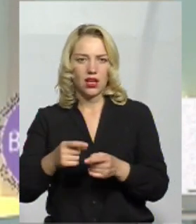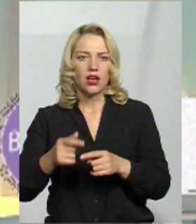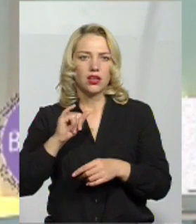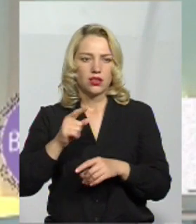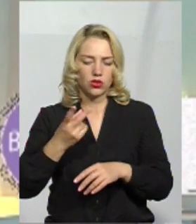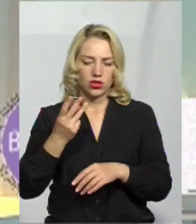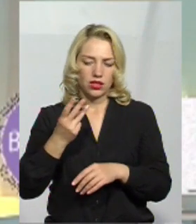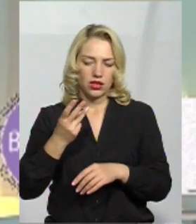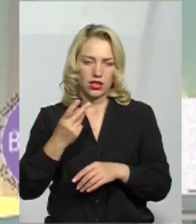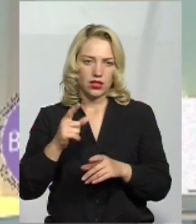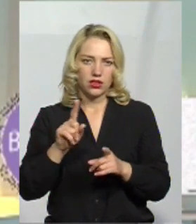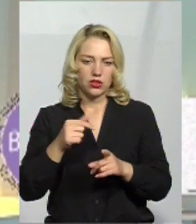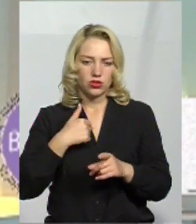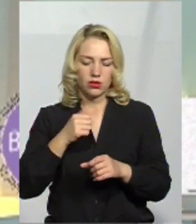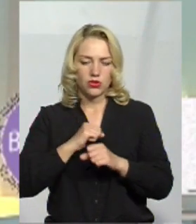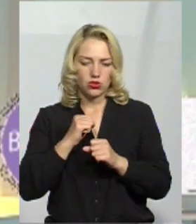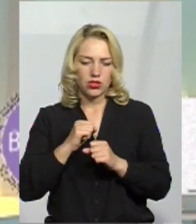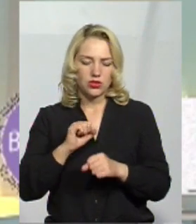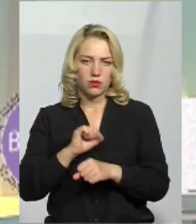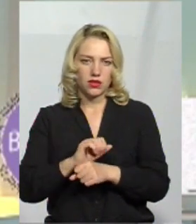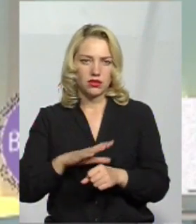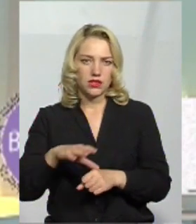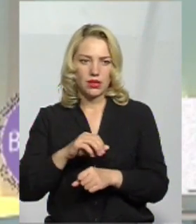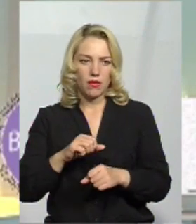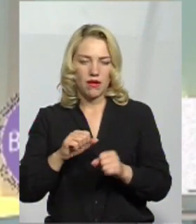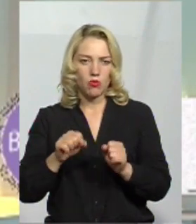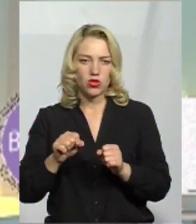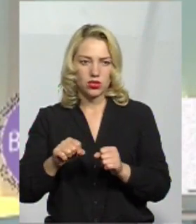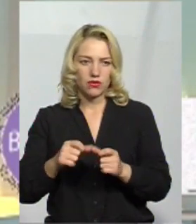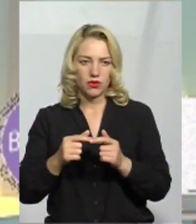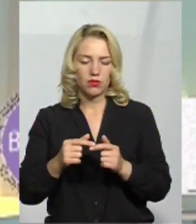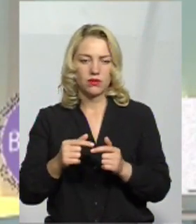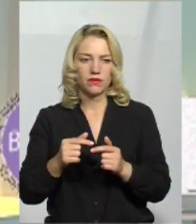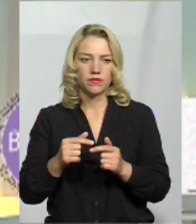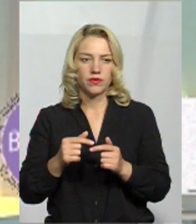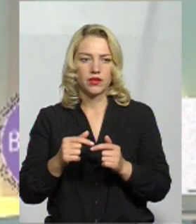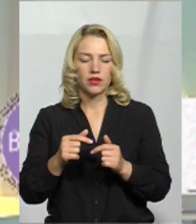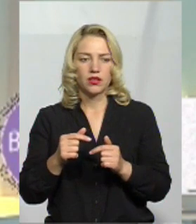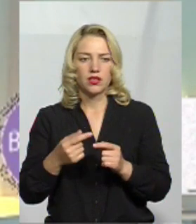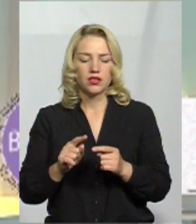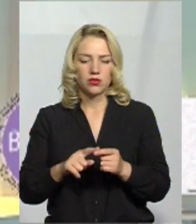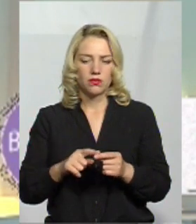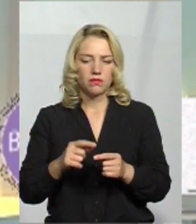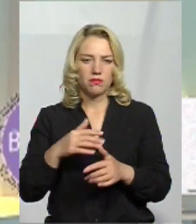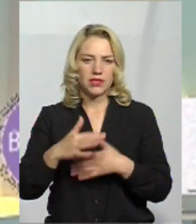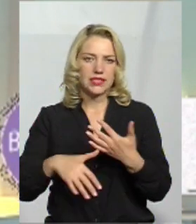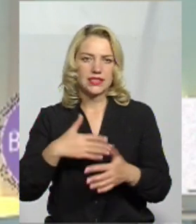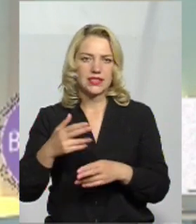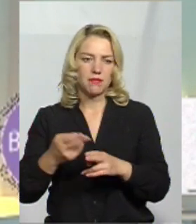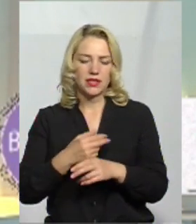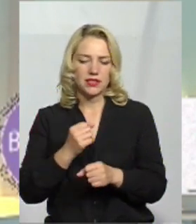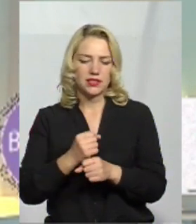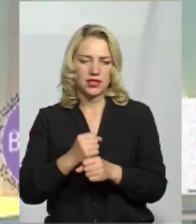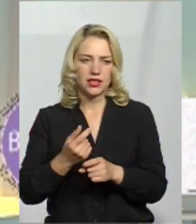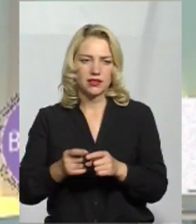крок буде – це я постараюся призупинити всіма від мене можливими речагами те бездіяння, які ми зараз маємо на окрузі. А саме – це